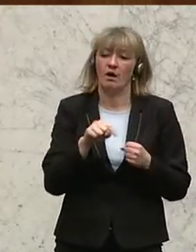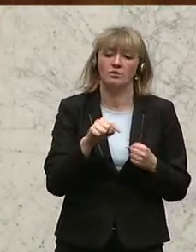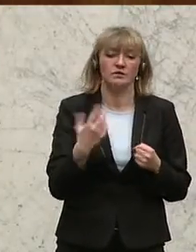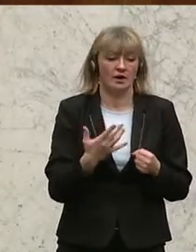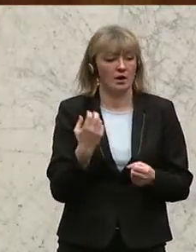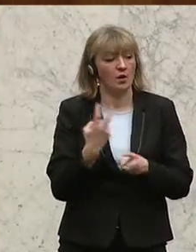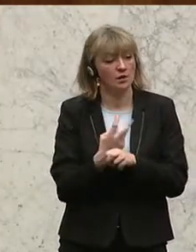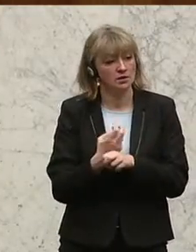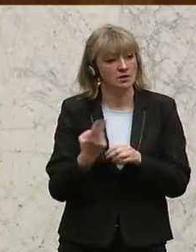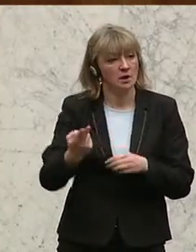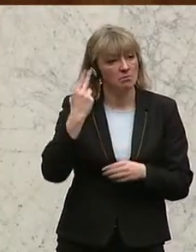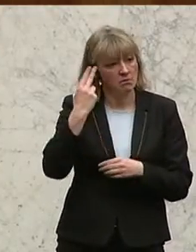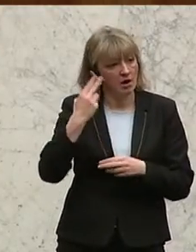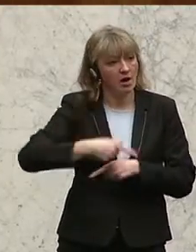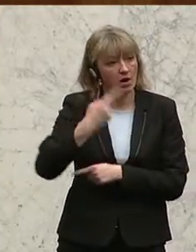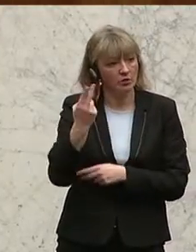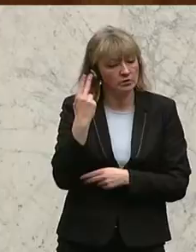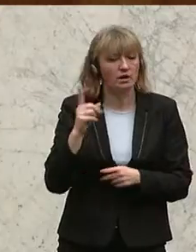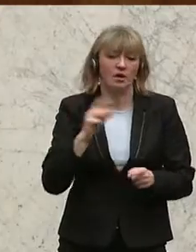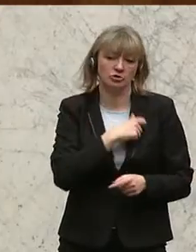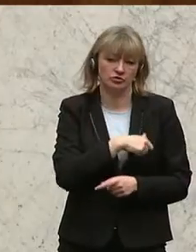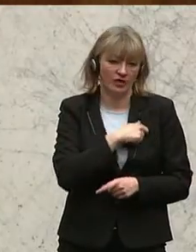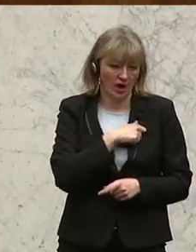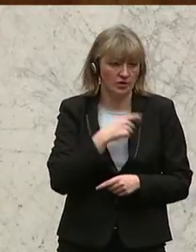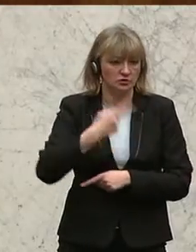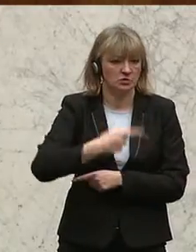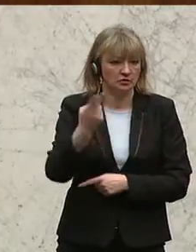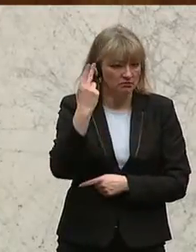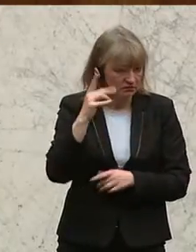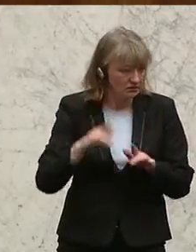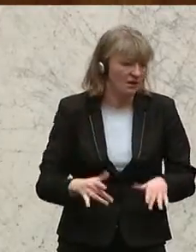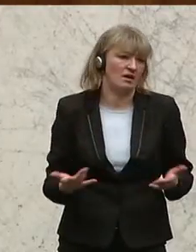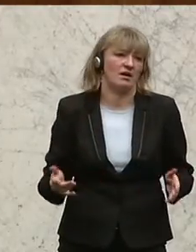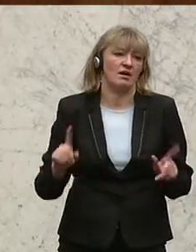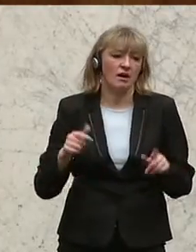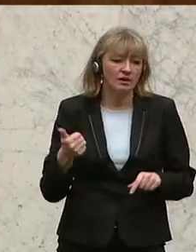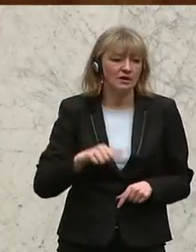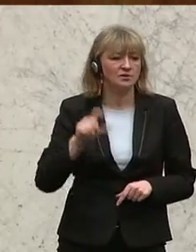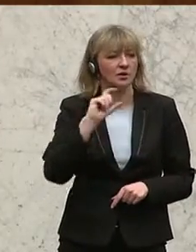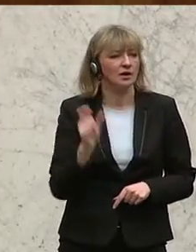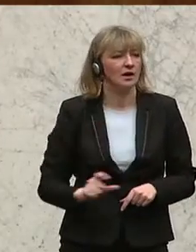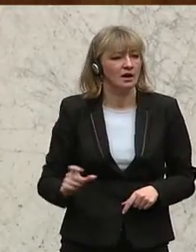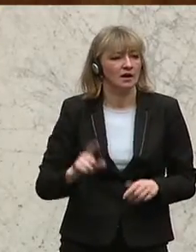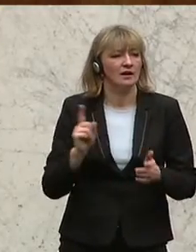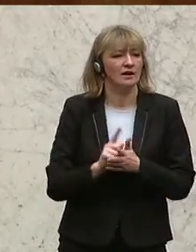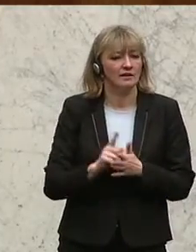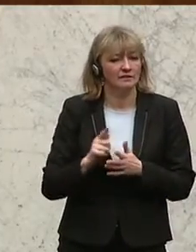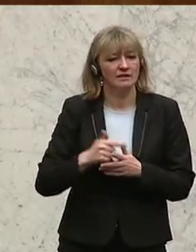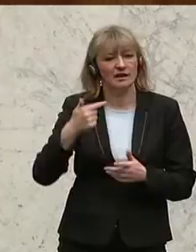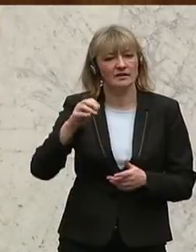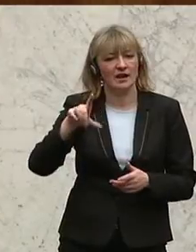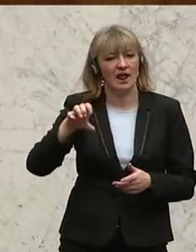eine österreichische Maut-Vignette haben als auch eine Schweizer Maut-Vignette und dazu noch einen italienischen Telepass besitzen.